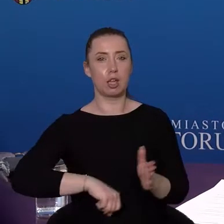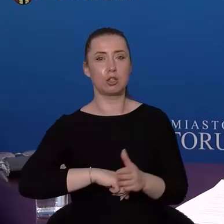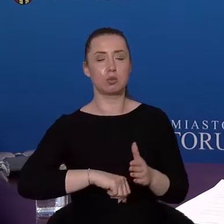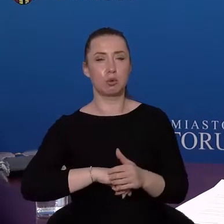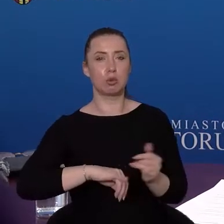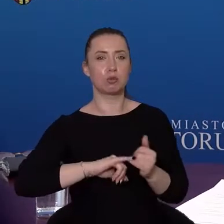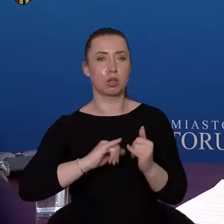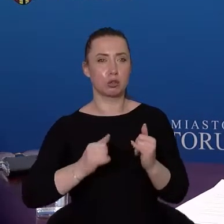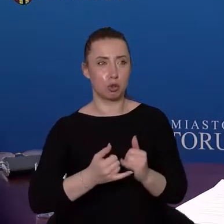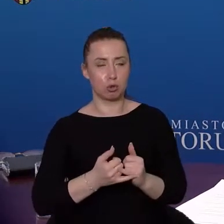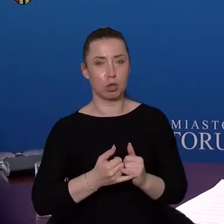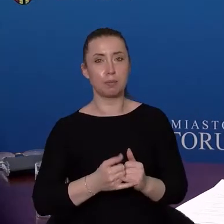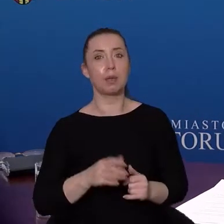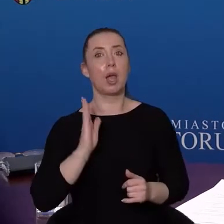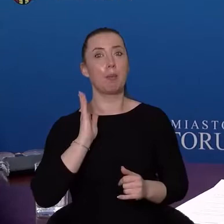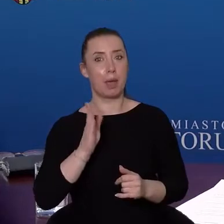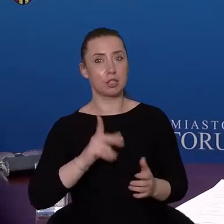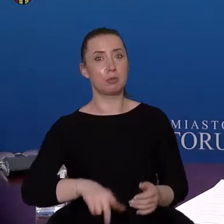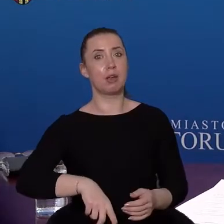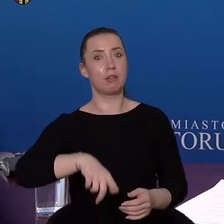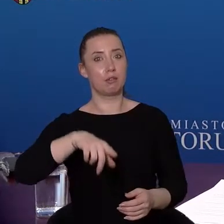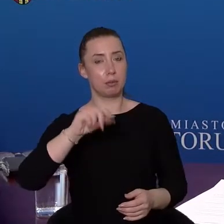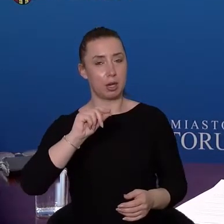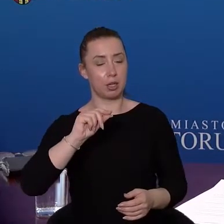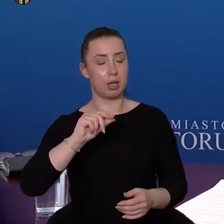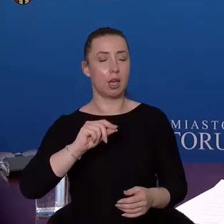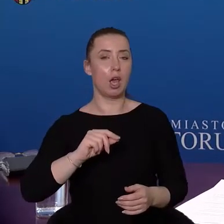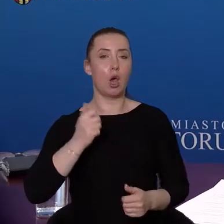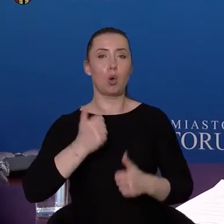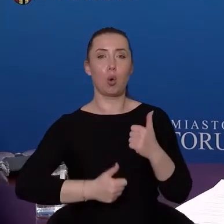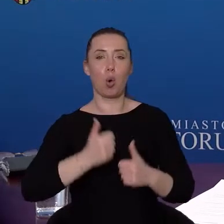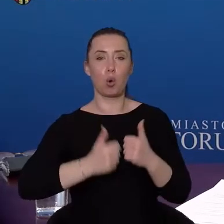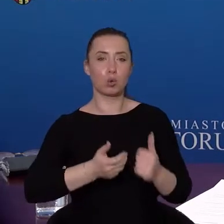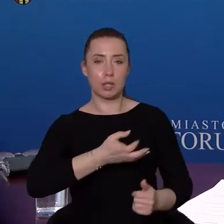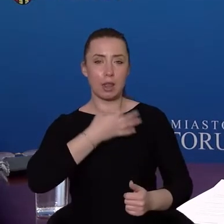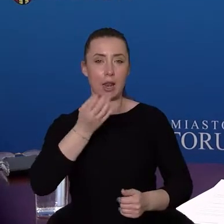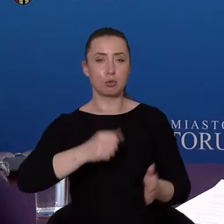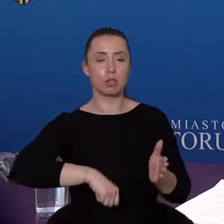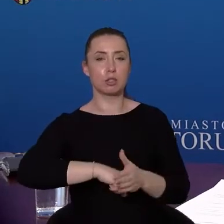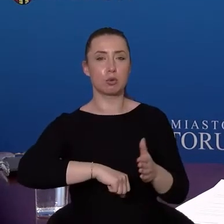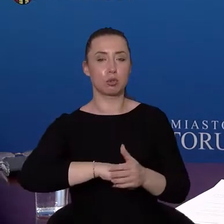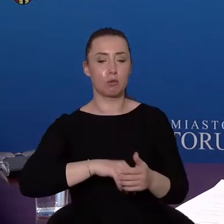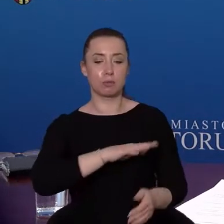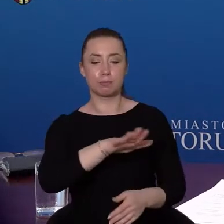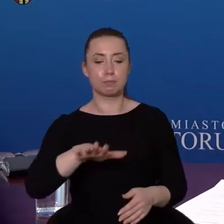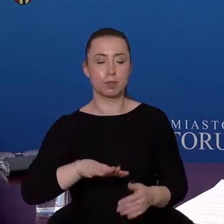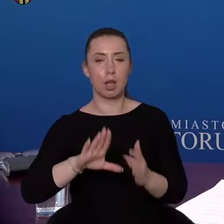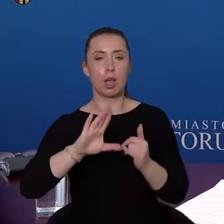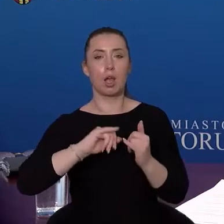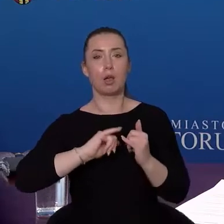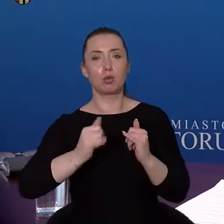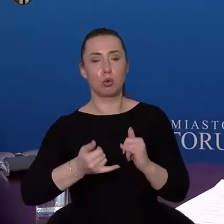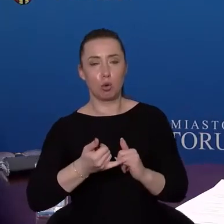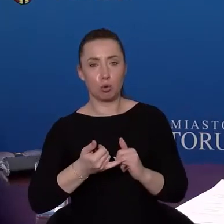Torunia. Sam plebiscyt na sportowca Torunia będzie prowadzony. Jego ogłoszenie nastąpi w sytuacji,